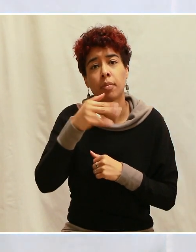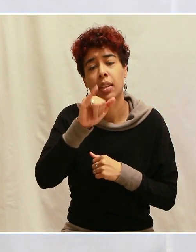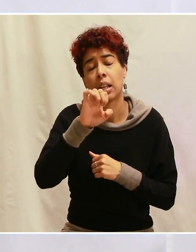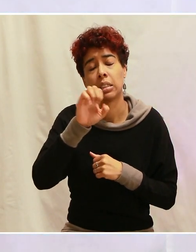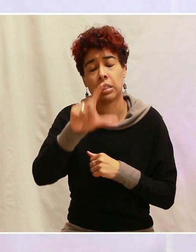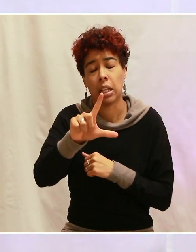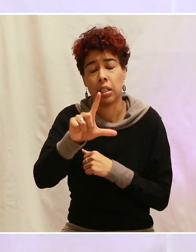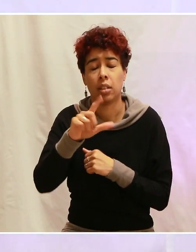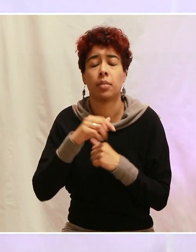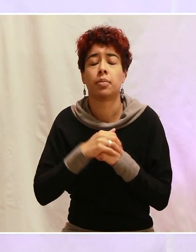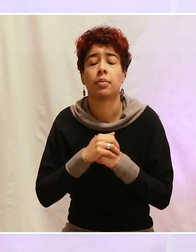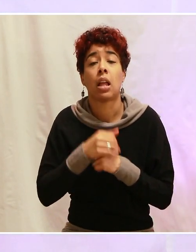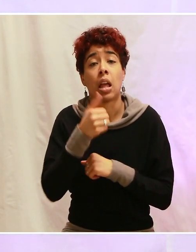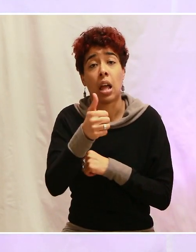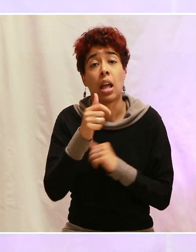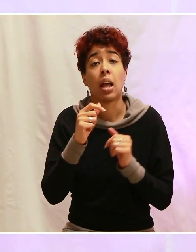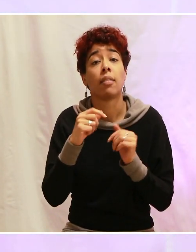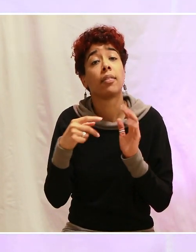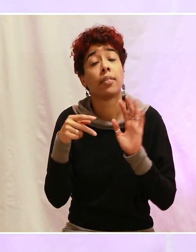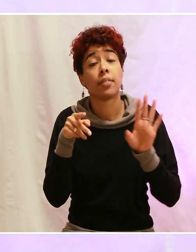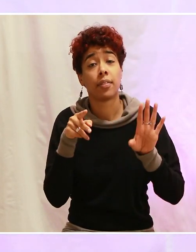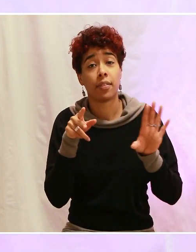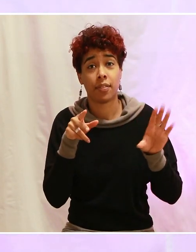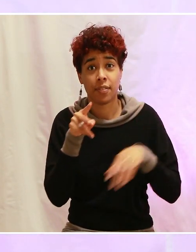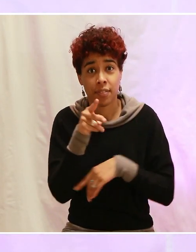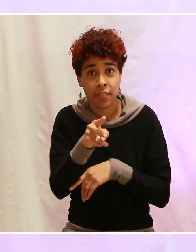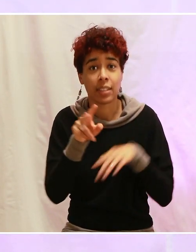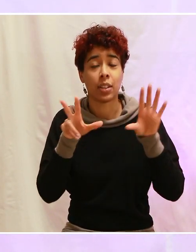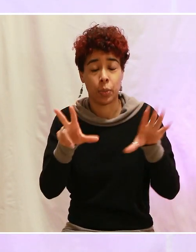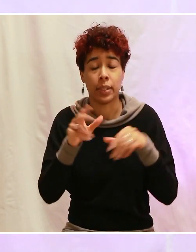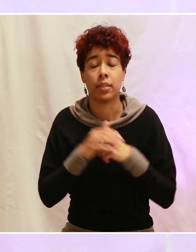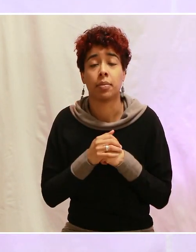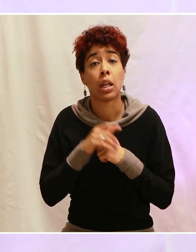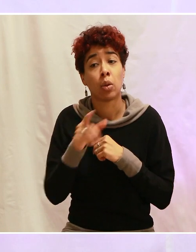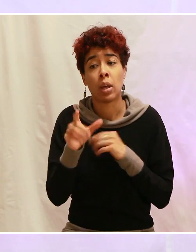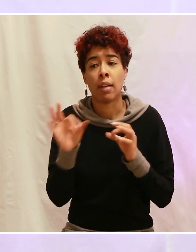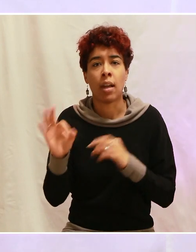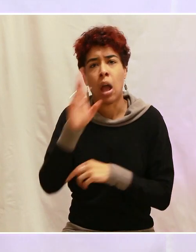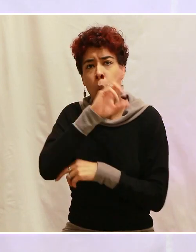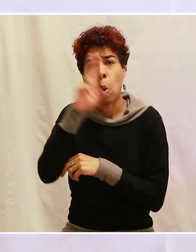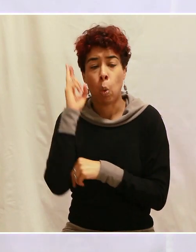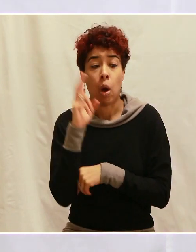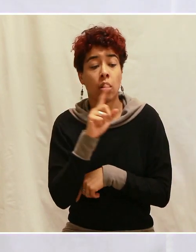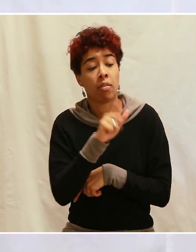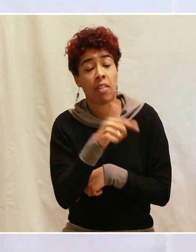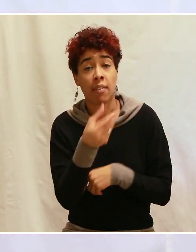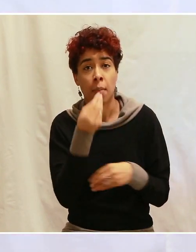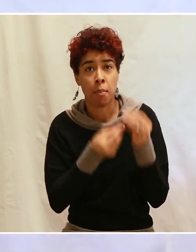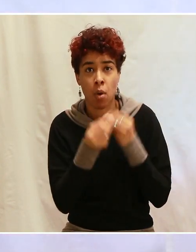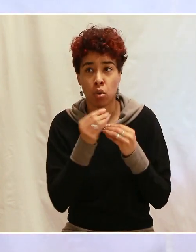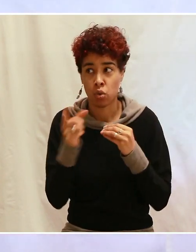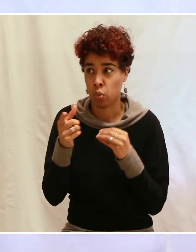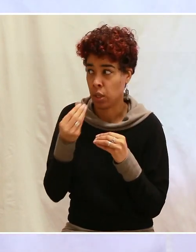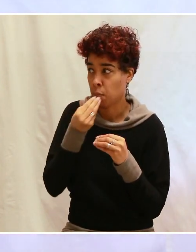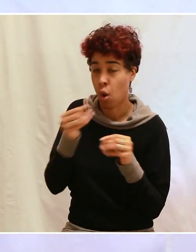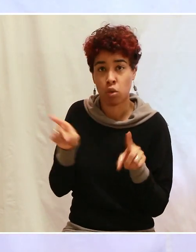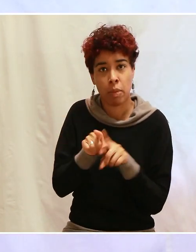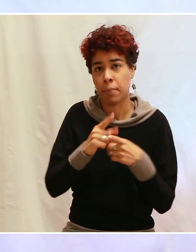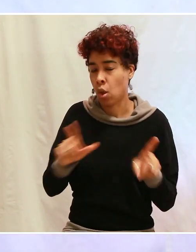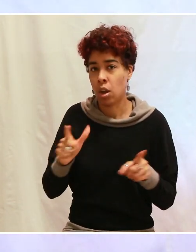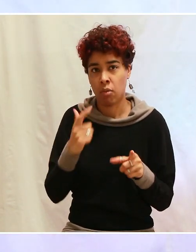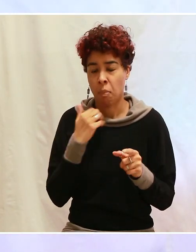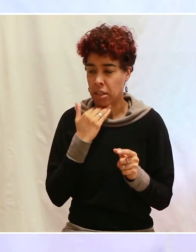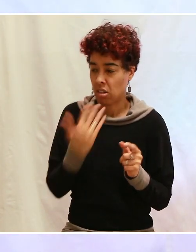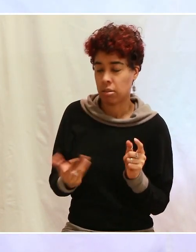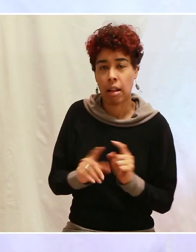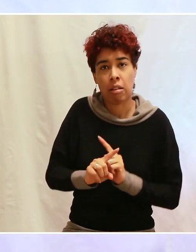Daniel résolut de ne pas se souiller par l'aimé du roi et par le vin dont le roi buvait. » Amen. On voit que ce jeune